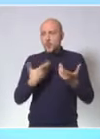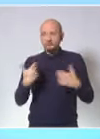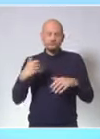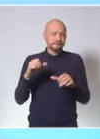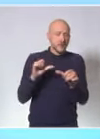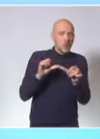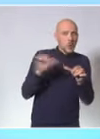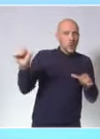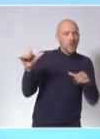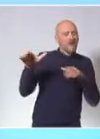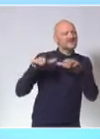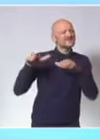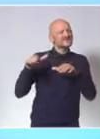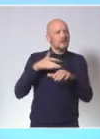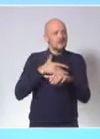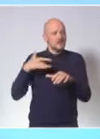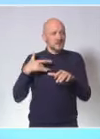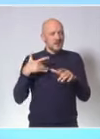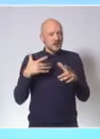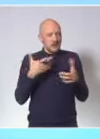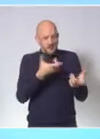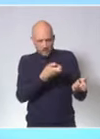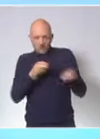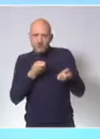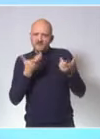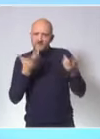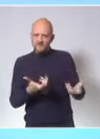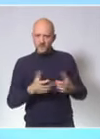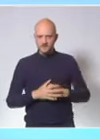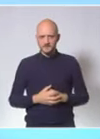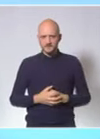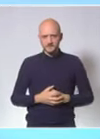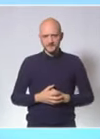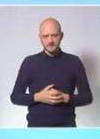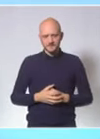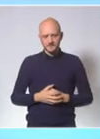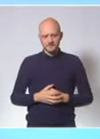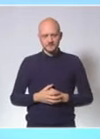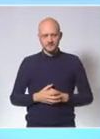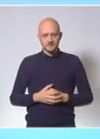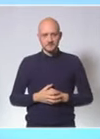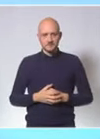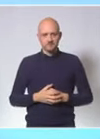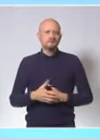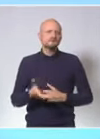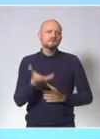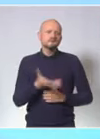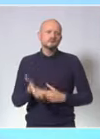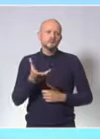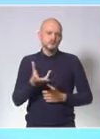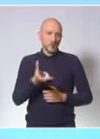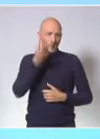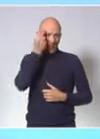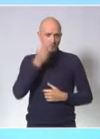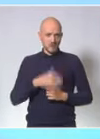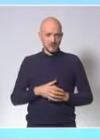éloignées du système de soins. Vous l'avez compris, même si nous sommes face encore à une